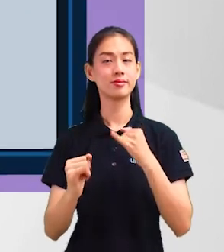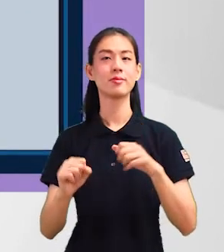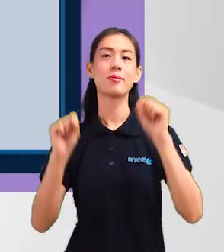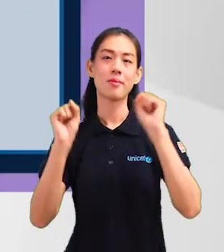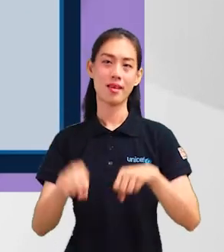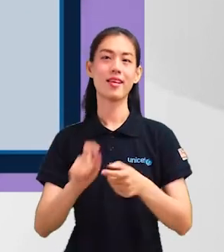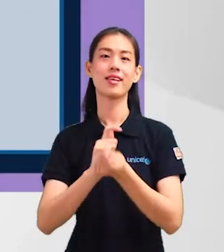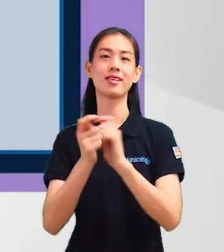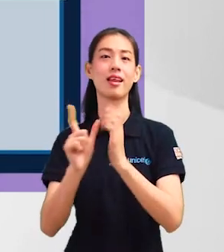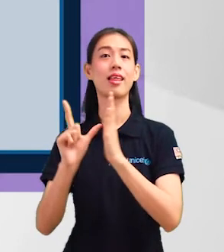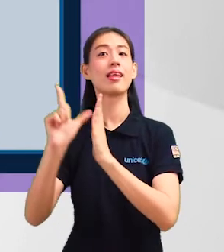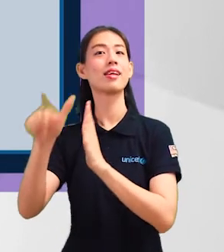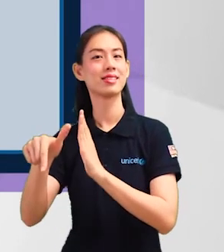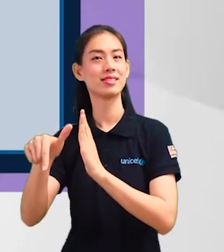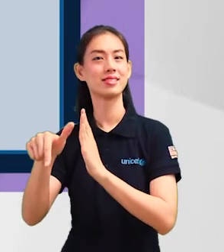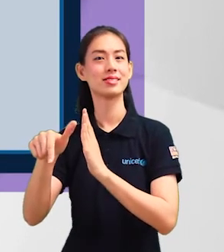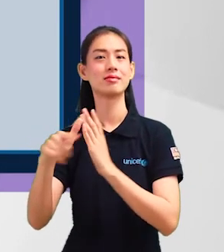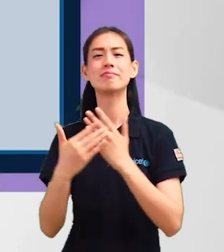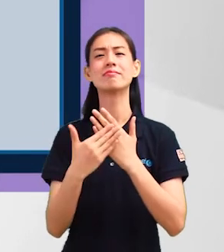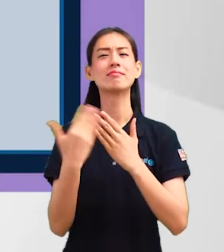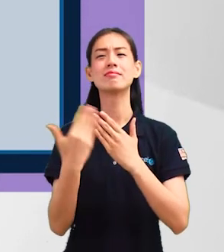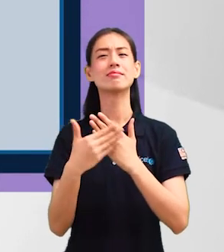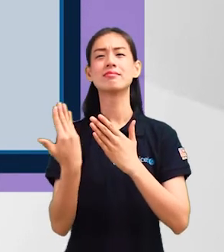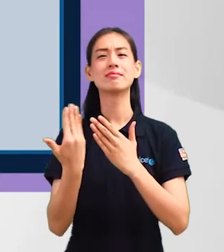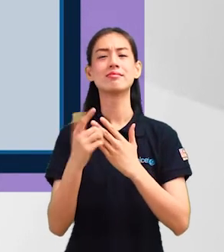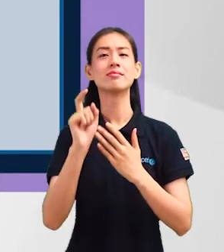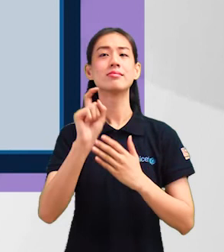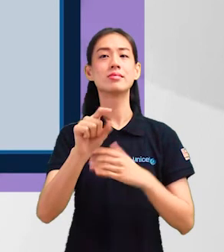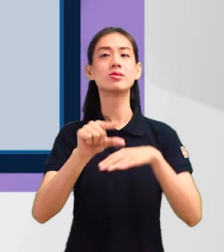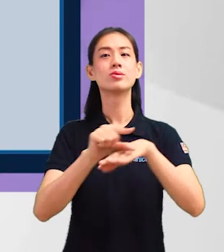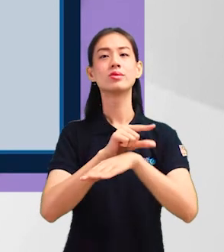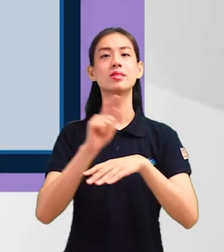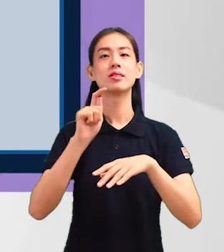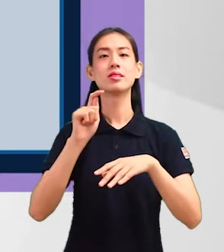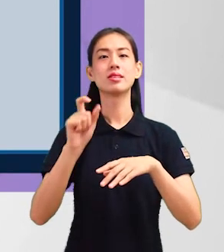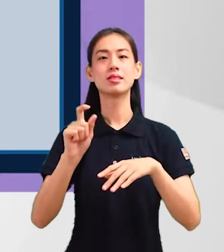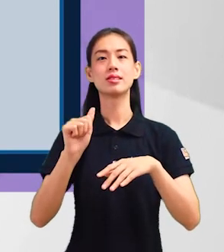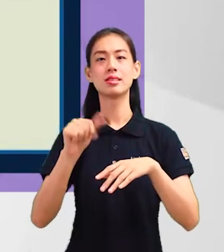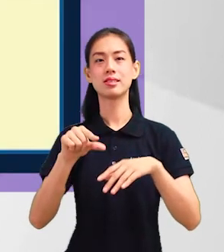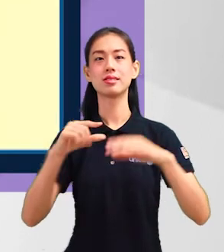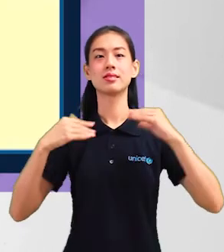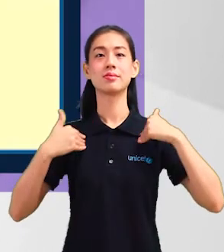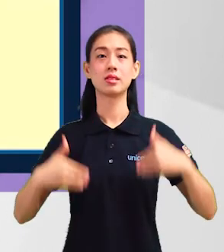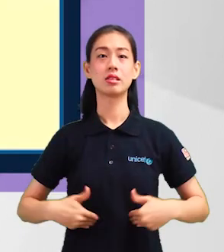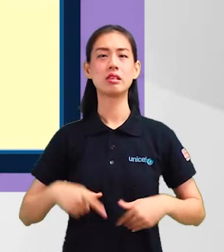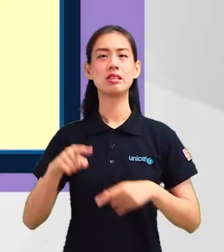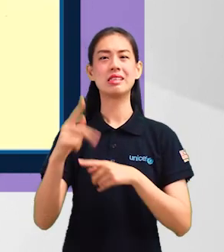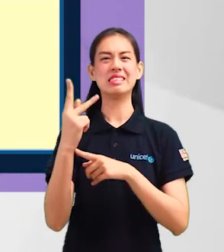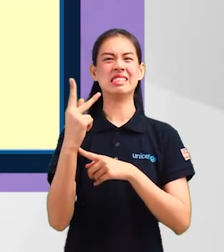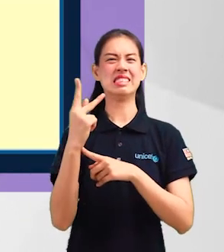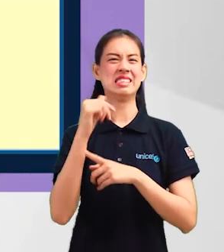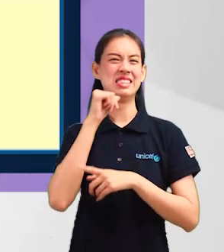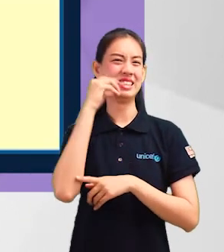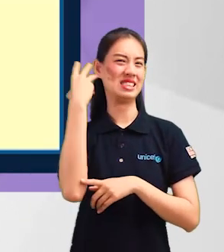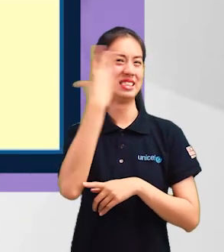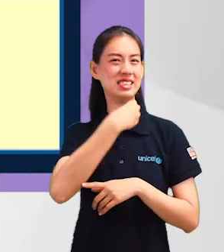sekali, kita boleh tukarkan warna latar belakang bagi kandungan kita. Cara paling senang adalah menggunakan tag Body sebagai selector kita. Eh,